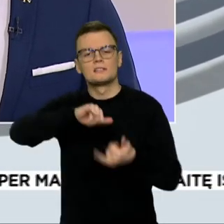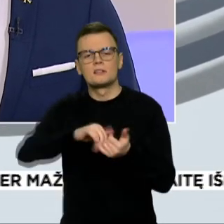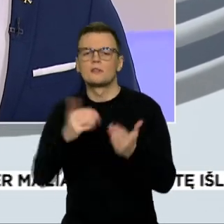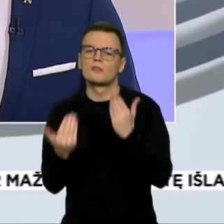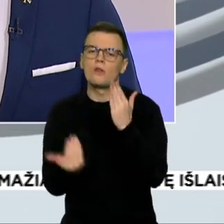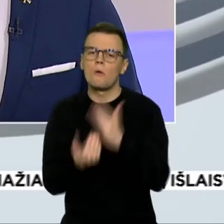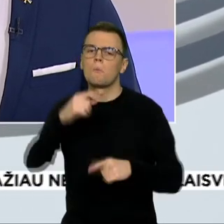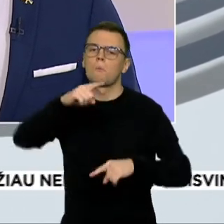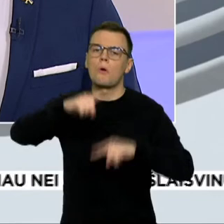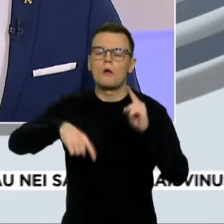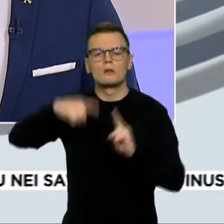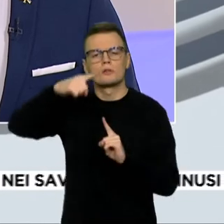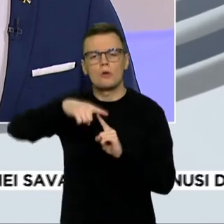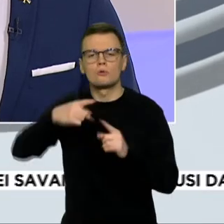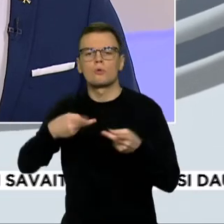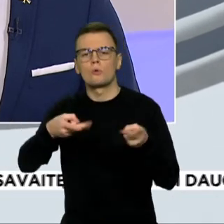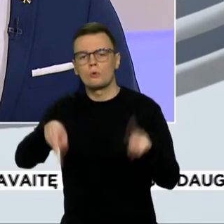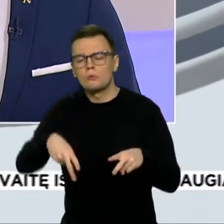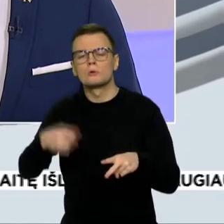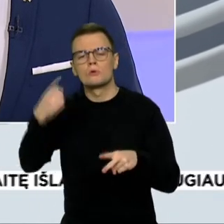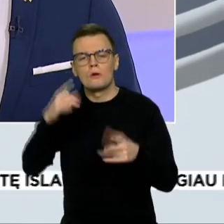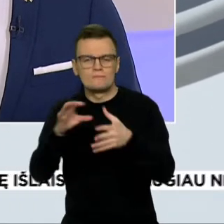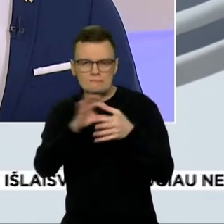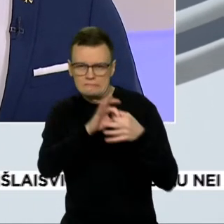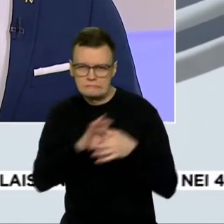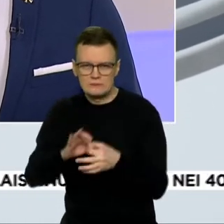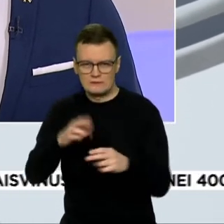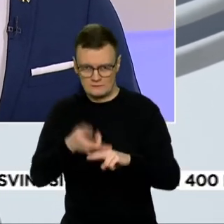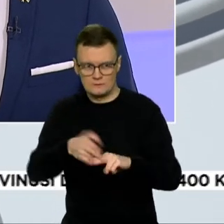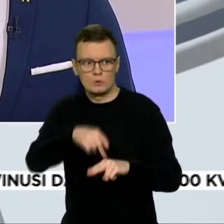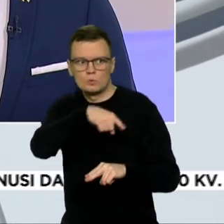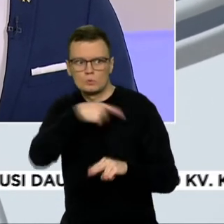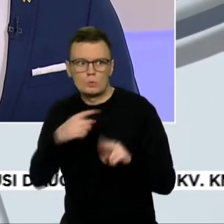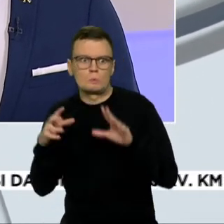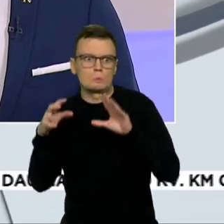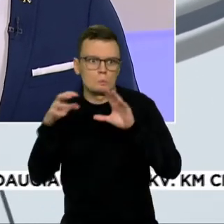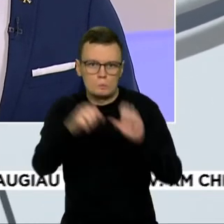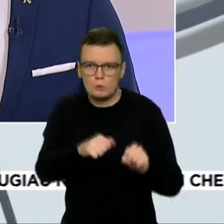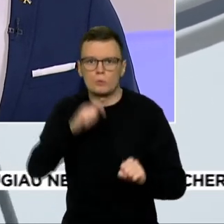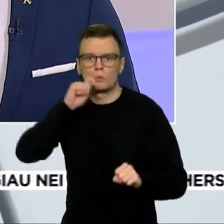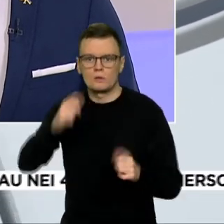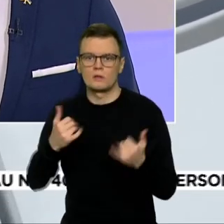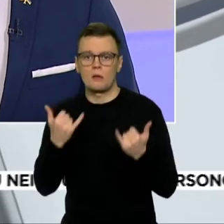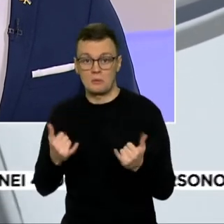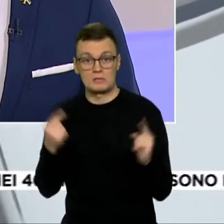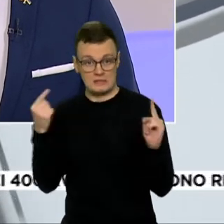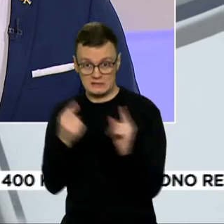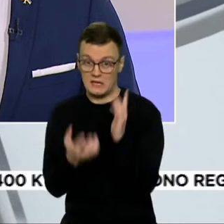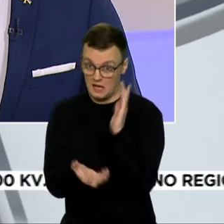tikslas suvienyti žemyną Rusijos agresijos akivaizdoje. Ar galima sakyti, kad šis tikslas yra pasiektas?